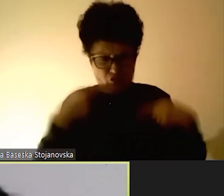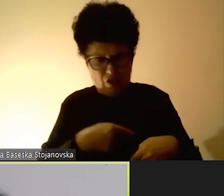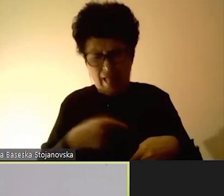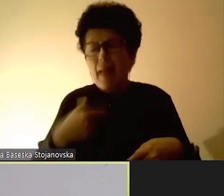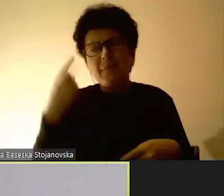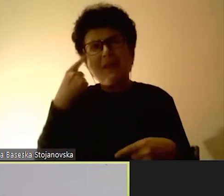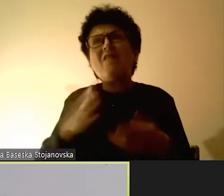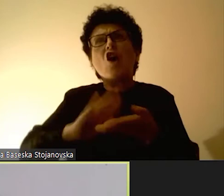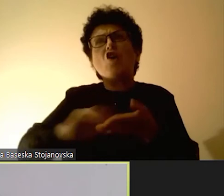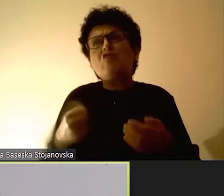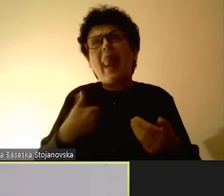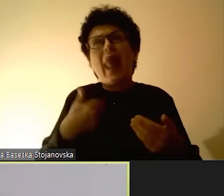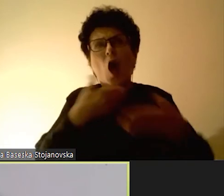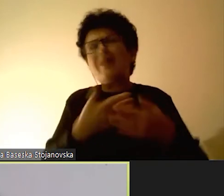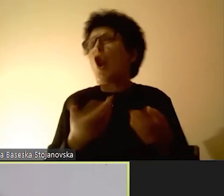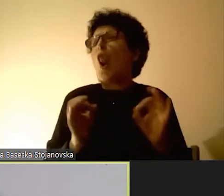нормални.